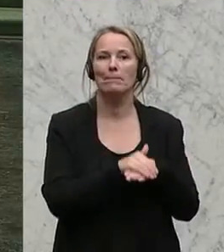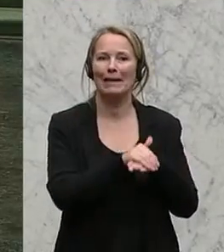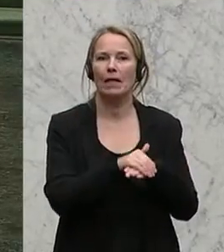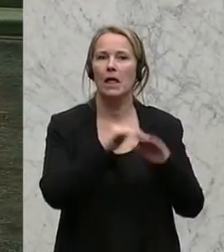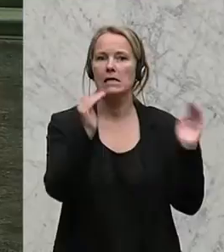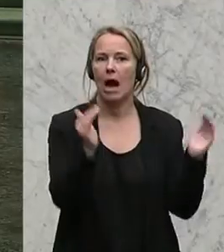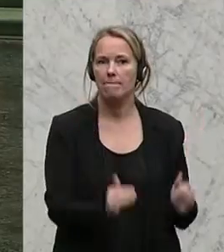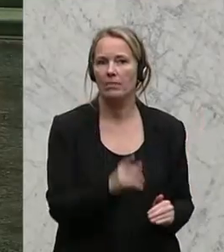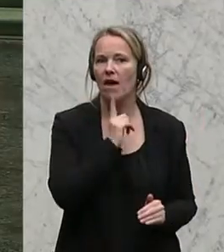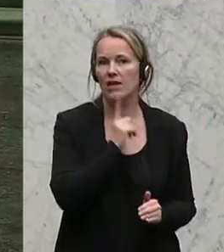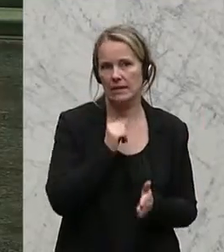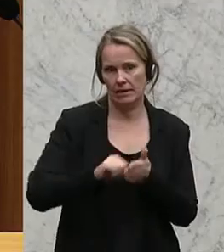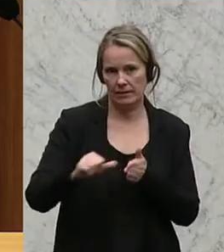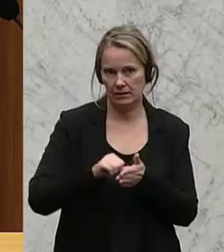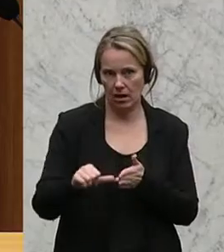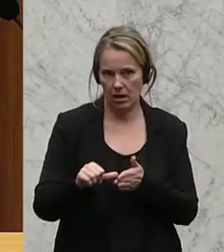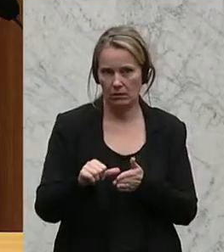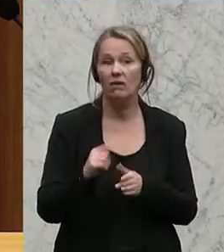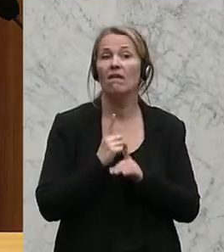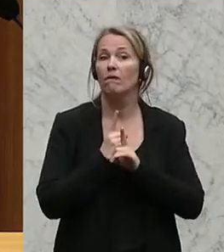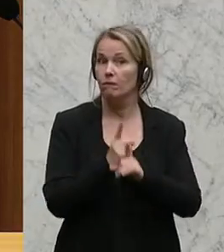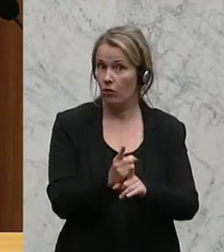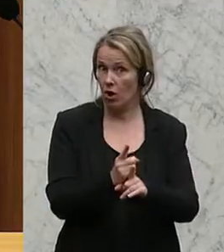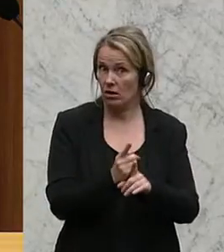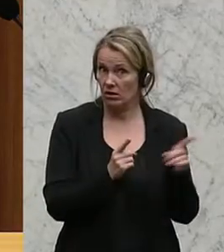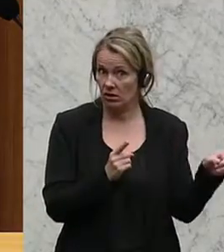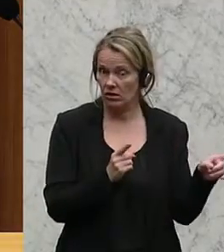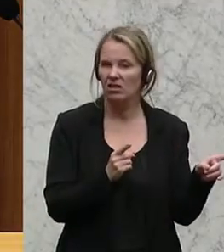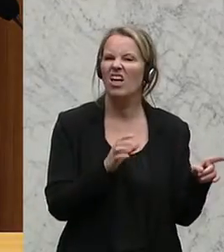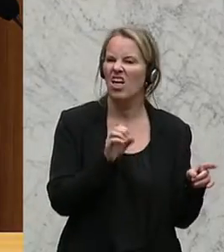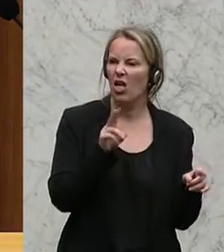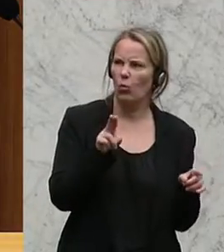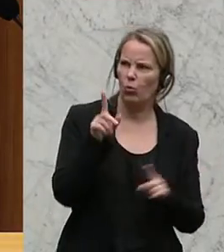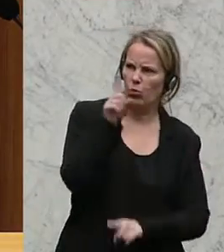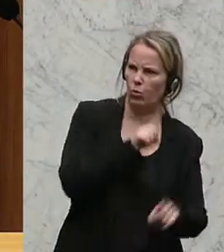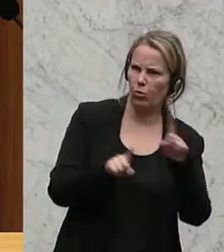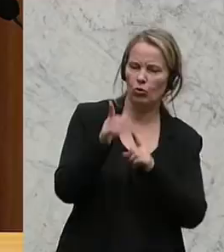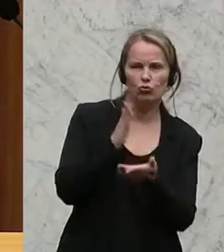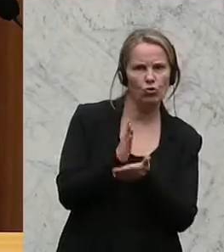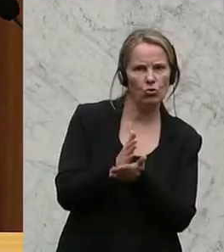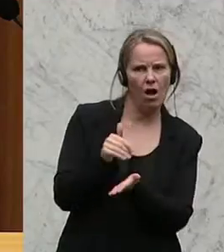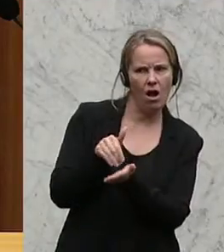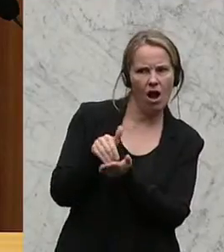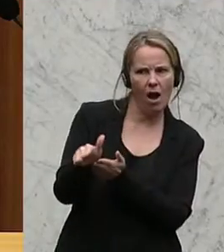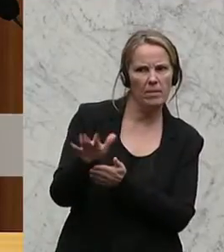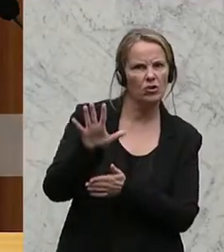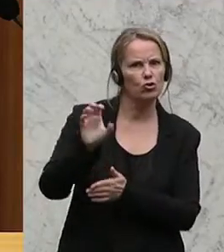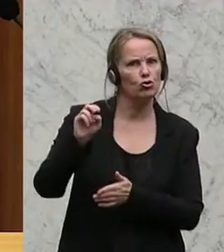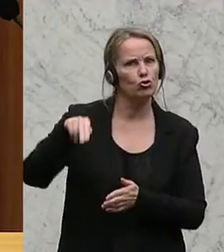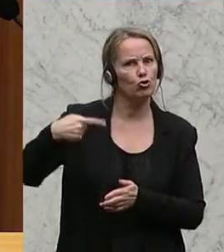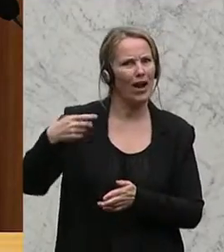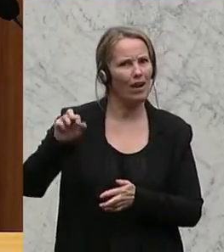durchgesetzt. In der Folge äußerte sich die britische EU-Skepsis etwa in der Ablehnung gegenüber den Schengener